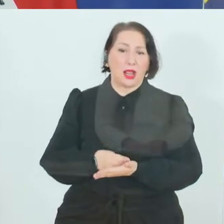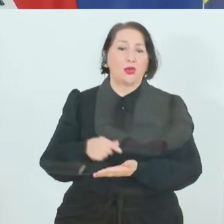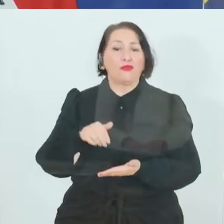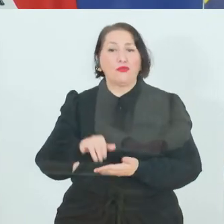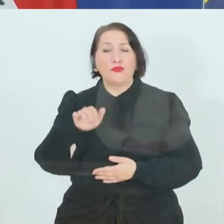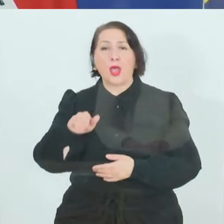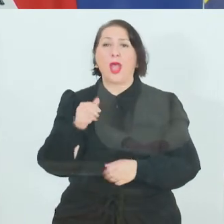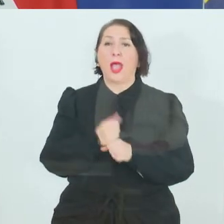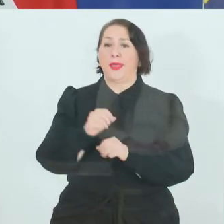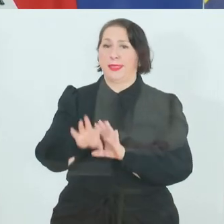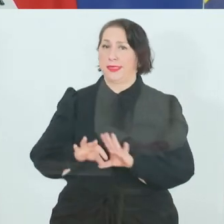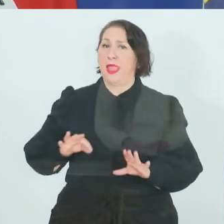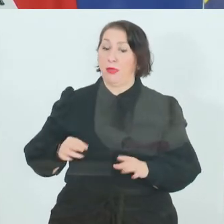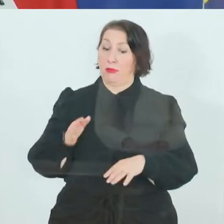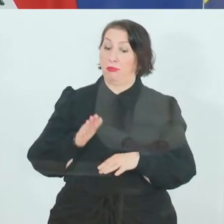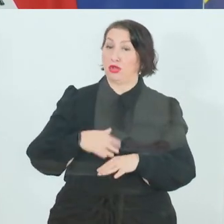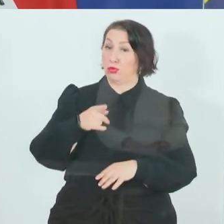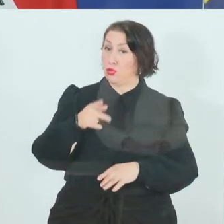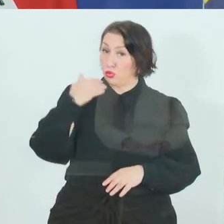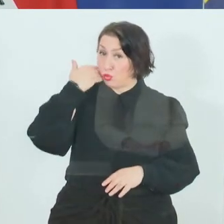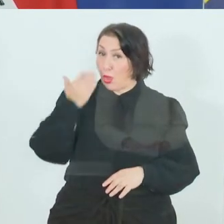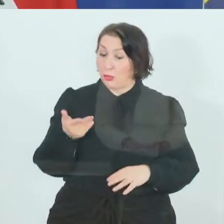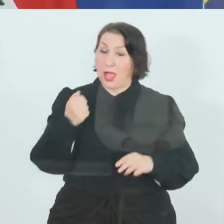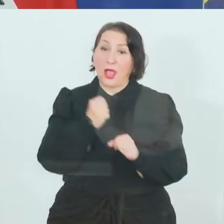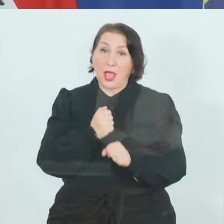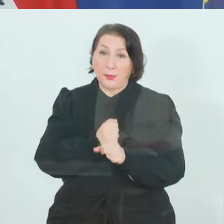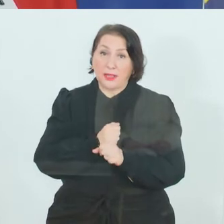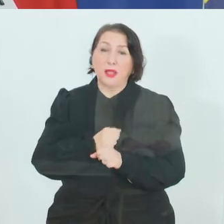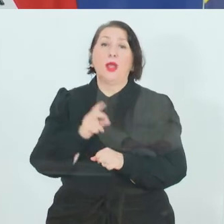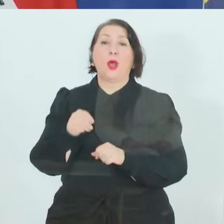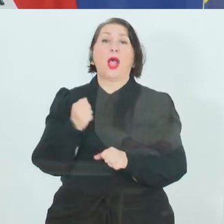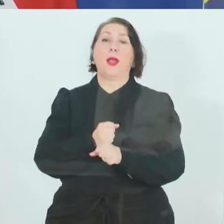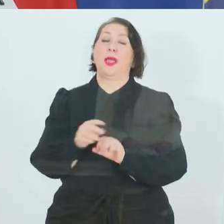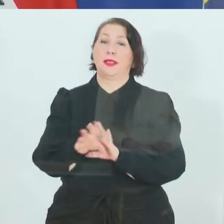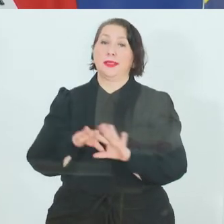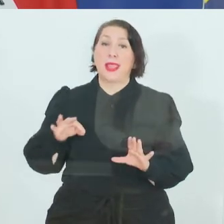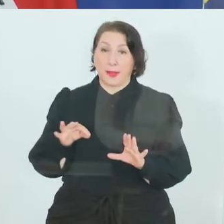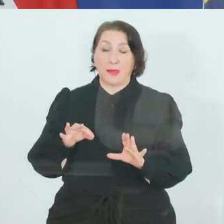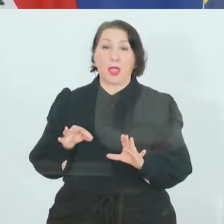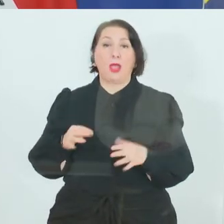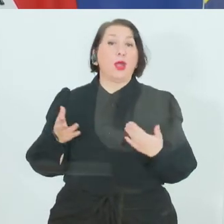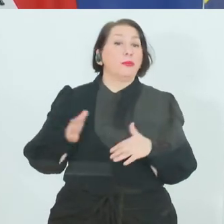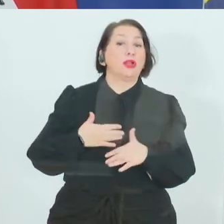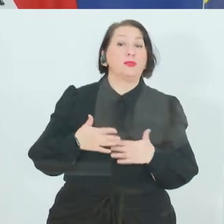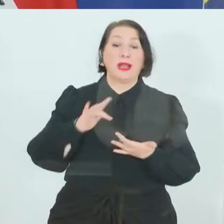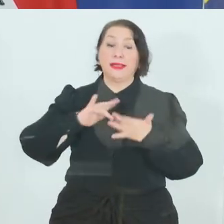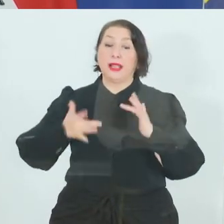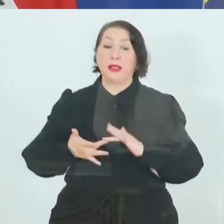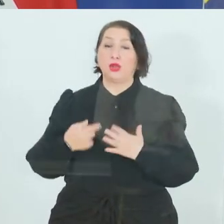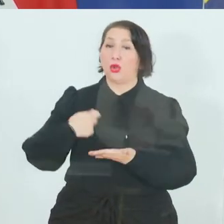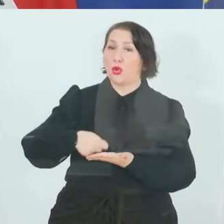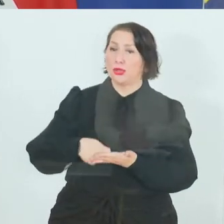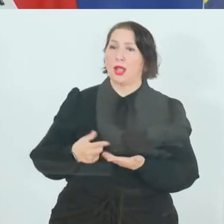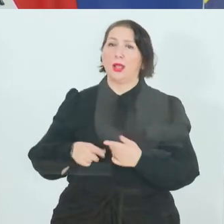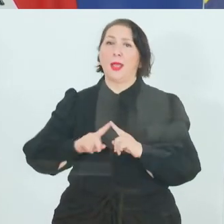Arbeitnehmerinnen, wenn sie zu Hause arbeiten und natürlich auch der Arbeitnehmer, dass eben, wenn es zu Internetkosten oder sonstiges